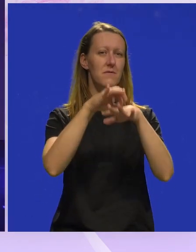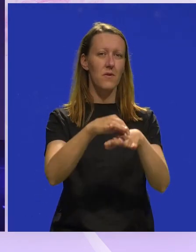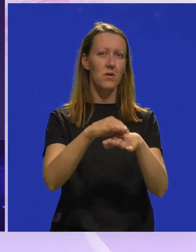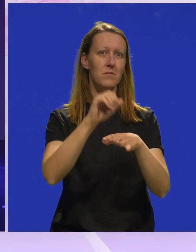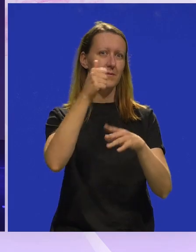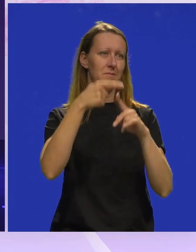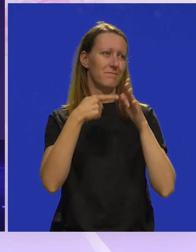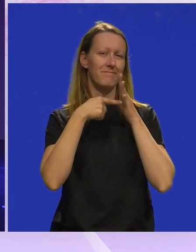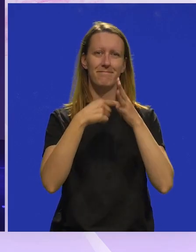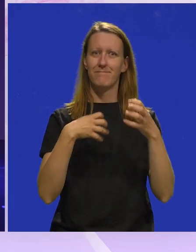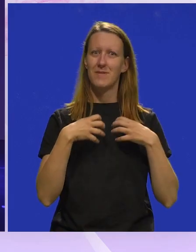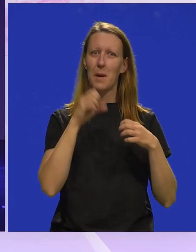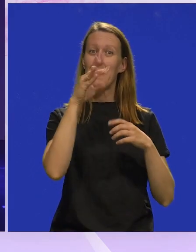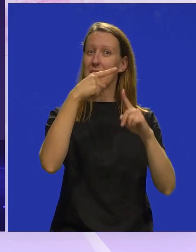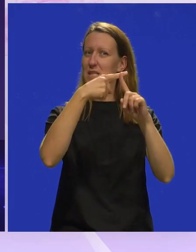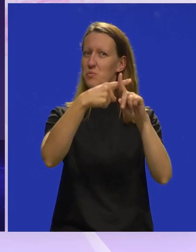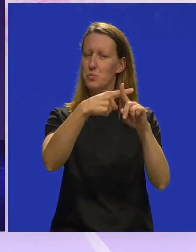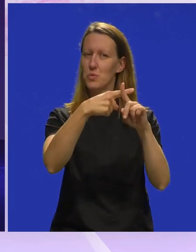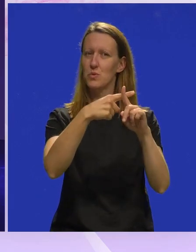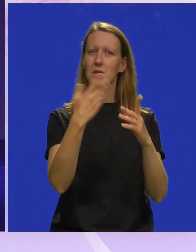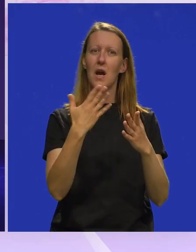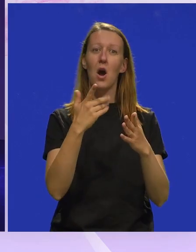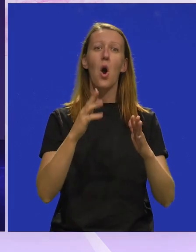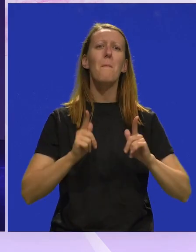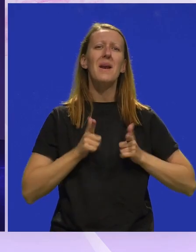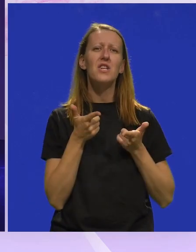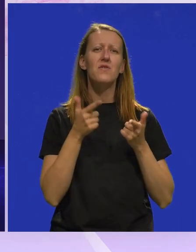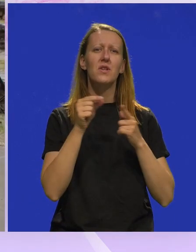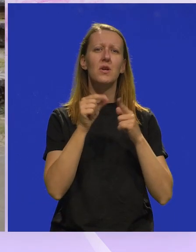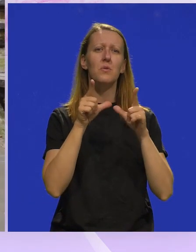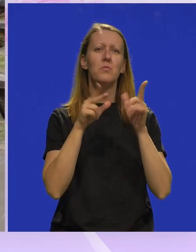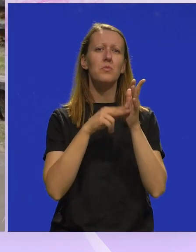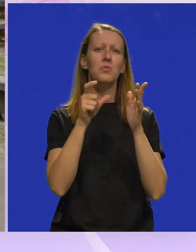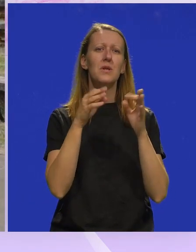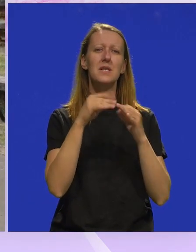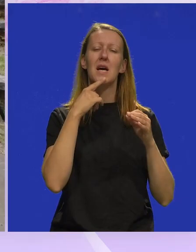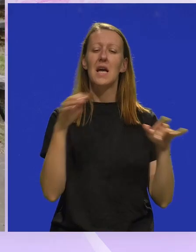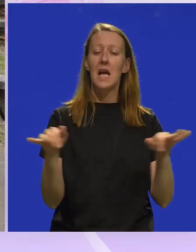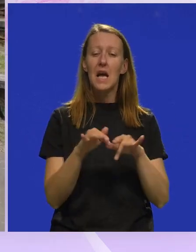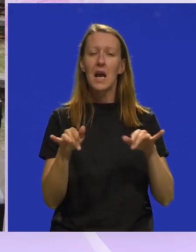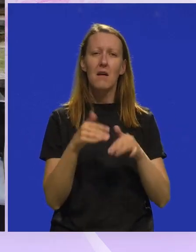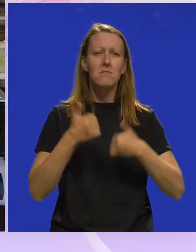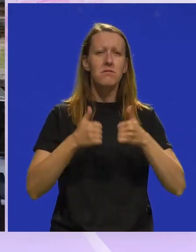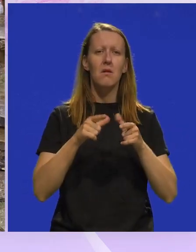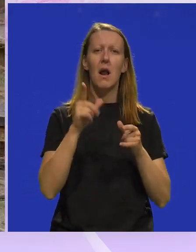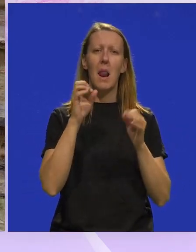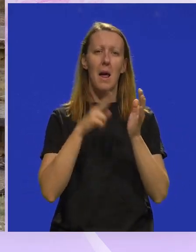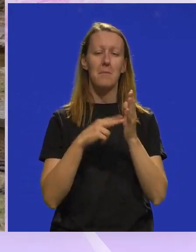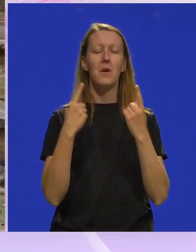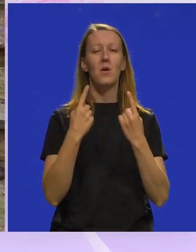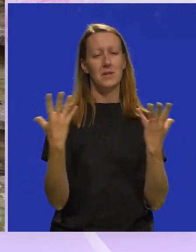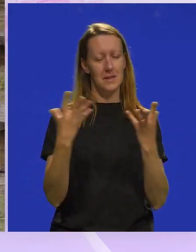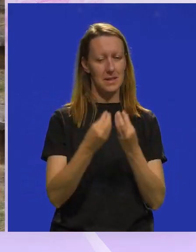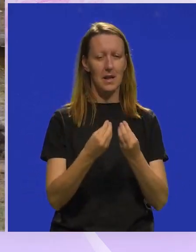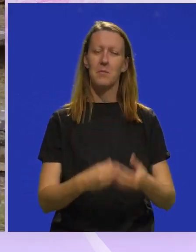na premijeru predstave scene 15 plus kako preživjeti punicu te na klavirski maraton u Labin. Ostanite